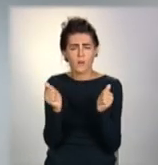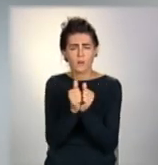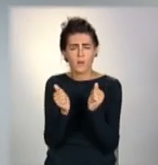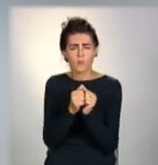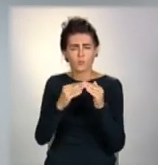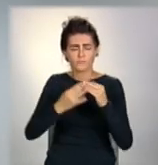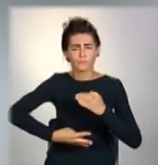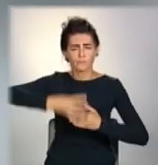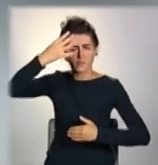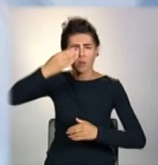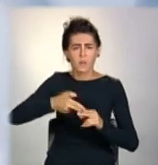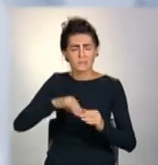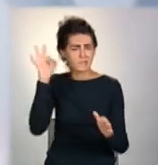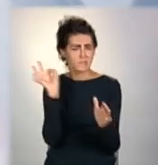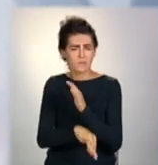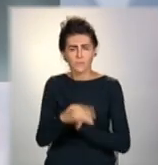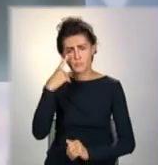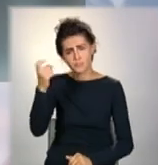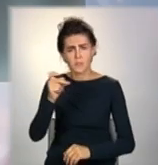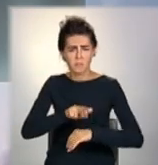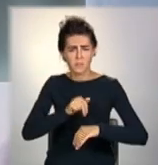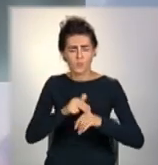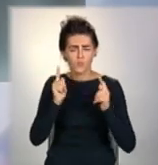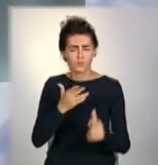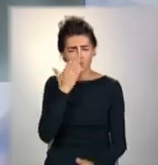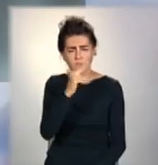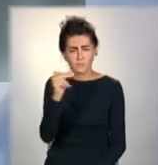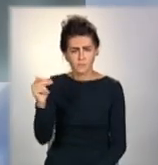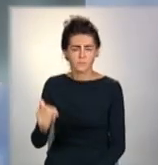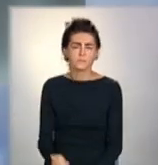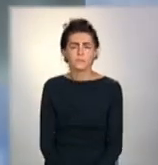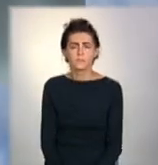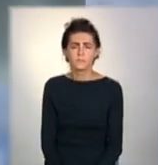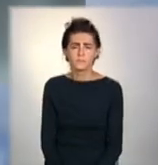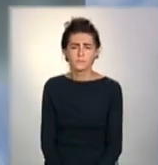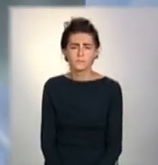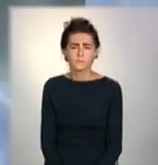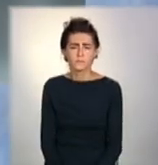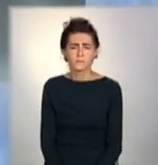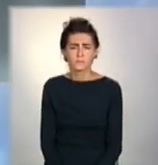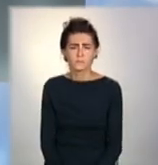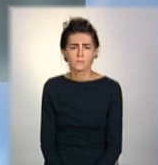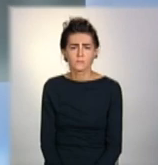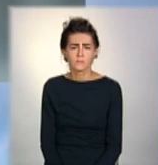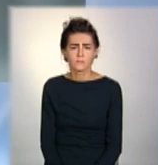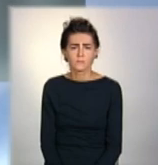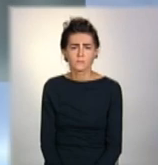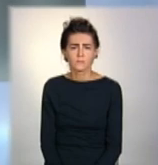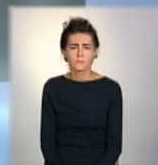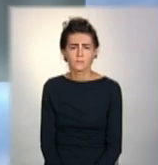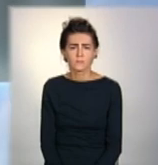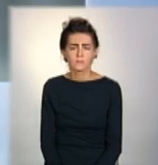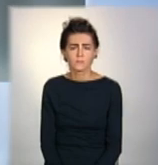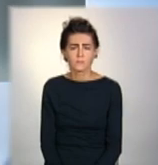багатоповерхівки. Вони і повідомили поліції. Бульвар морський 56. Третій під'їзд. Було помічено таке. Дитина